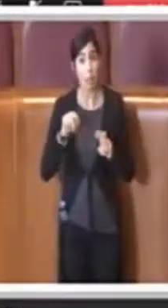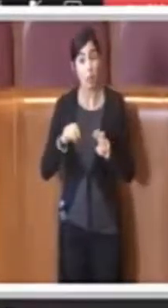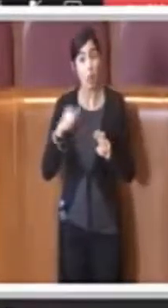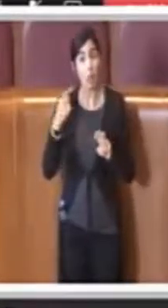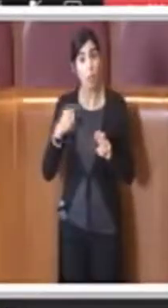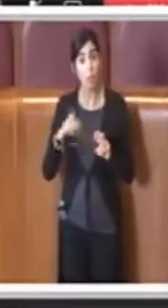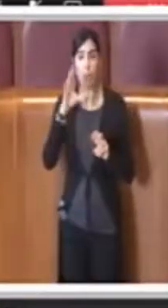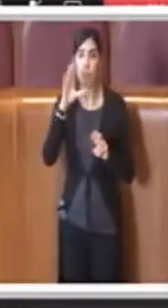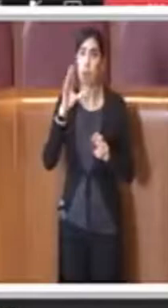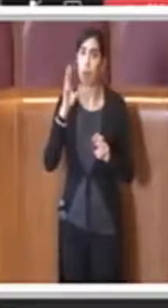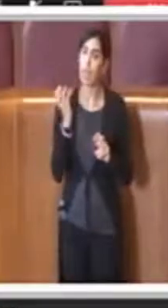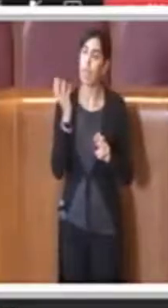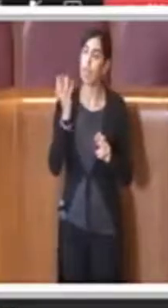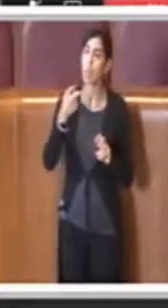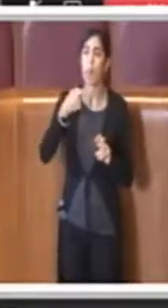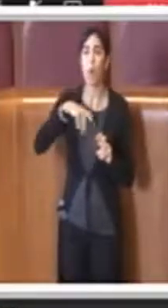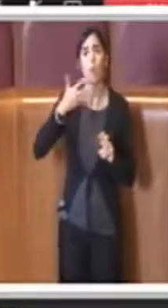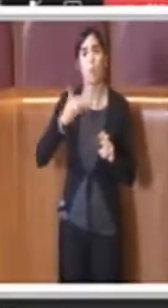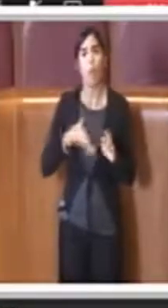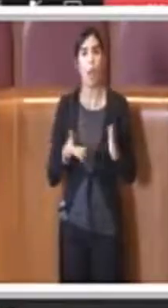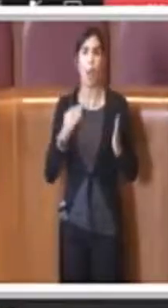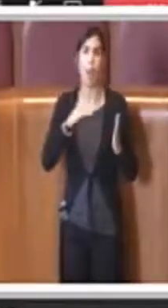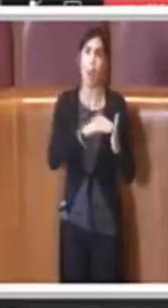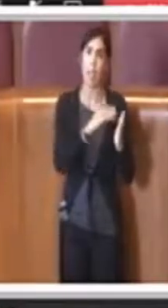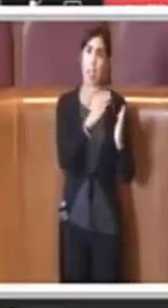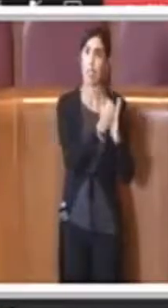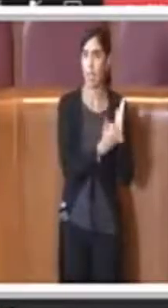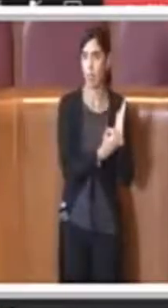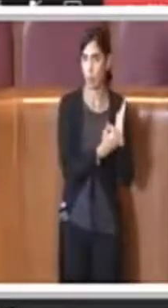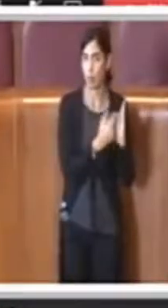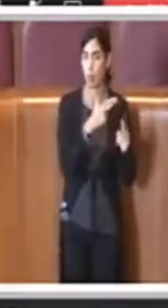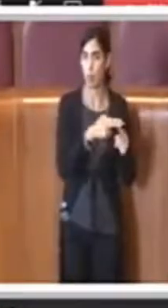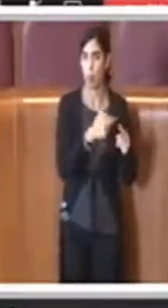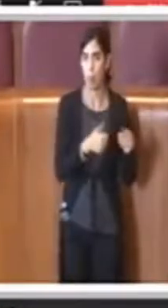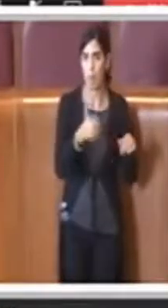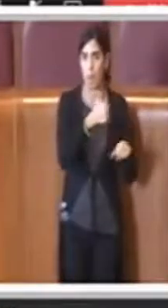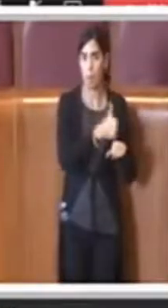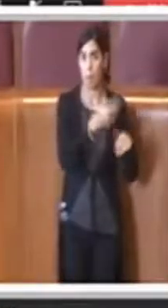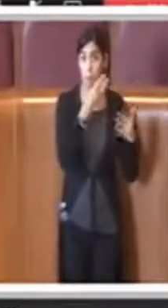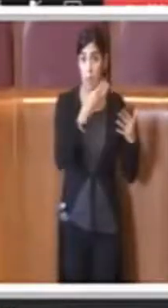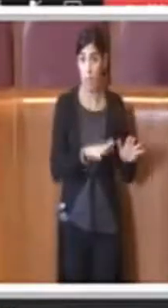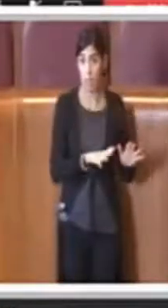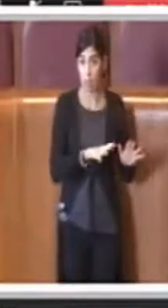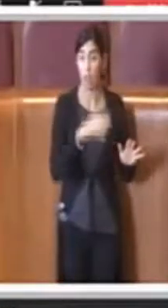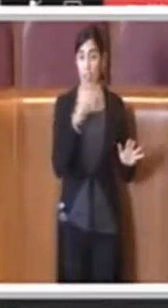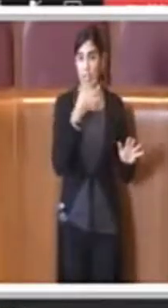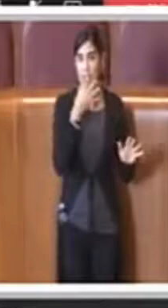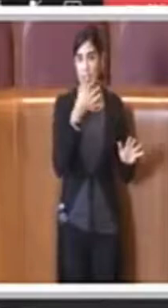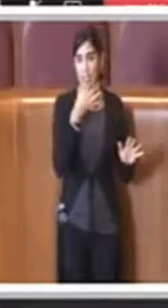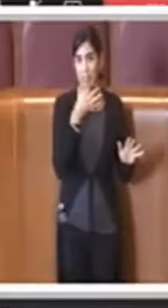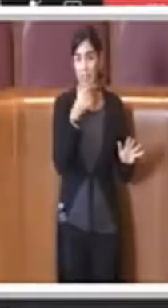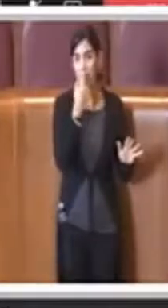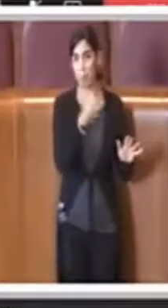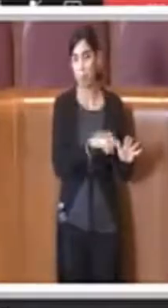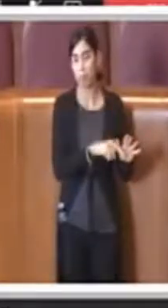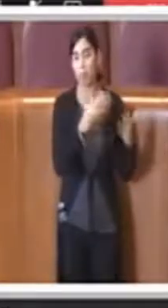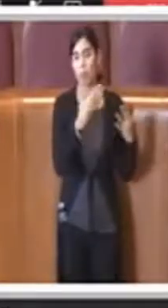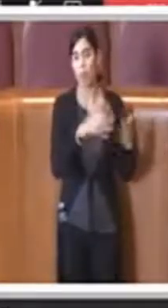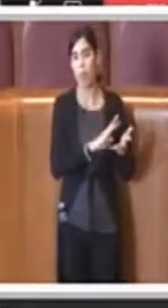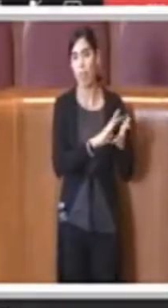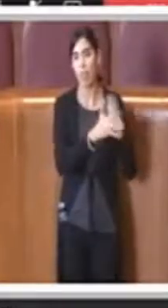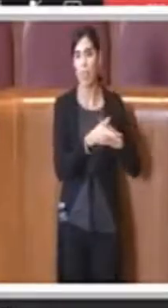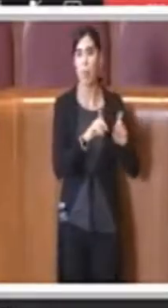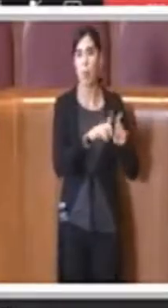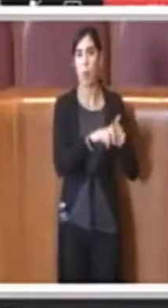recepito all'interno dello Statuto di Roma Capitale, e quindi anche se insomma è diventato un po' un